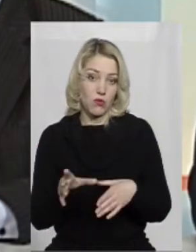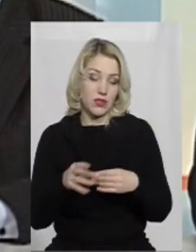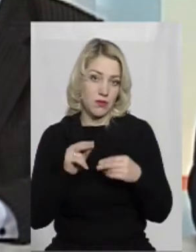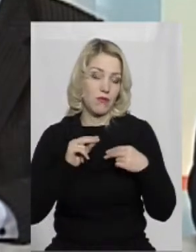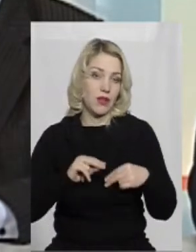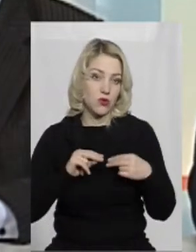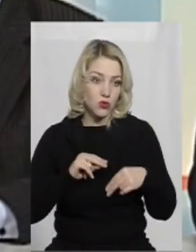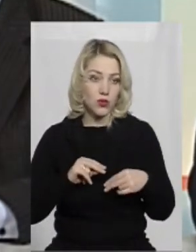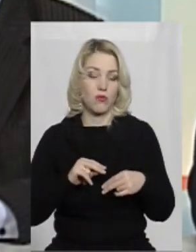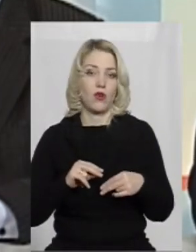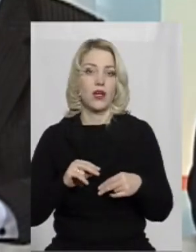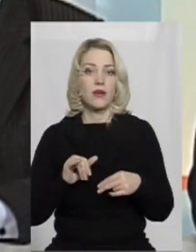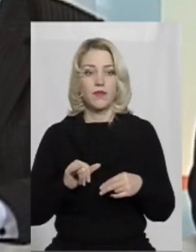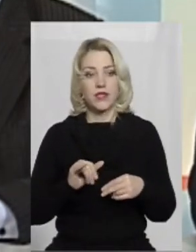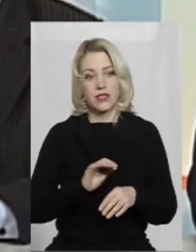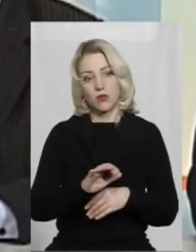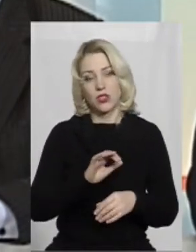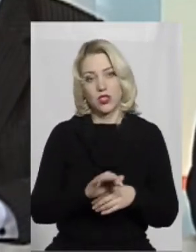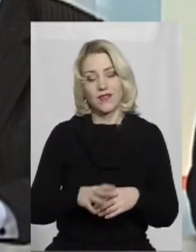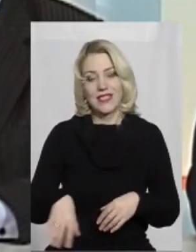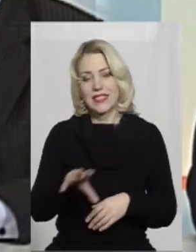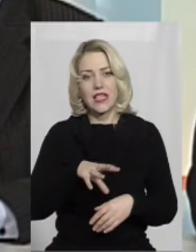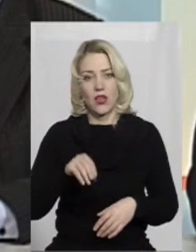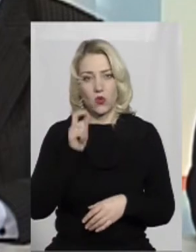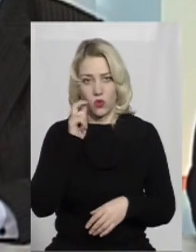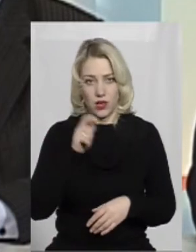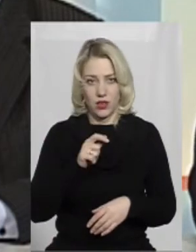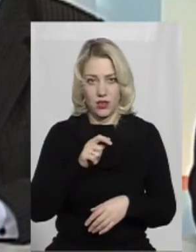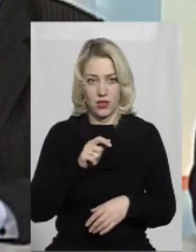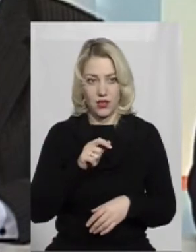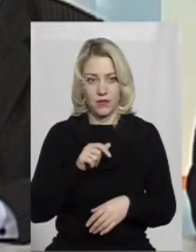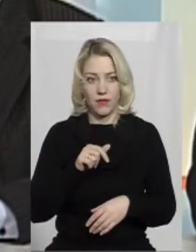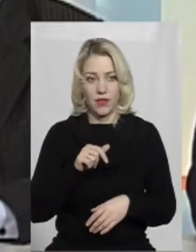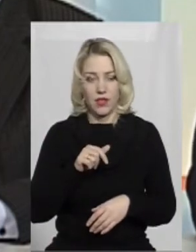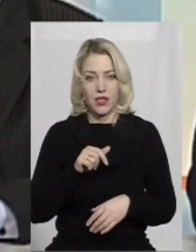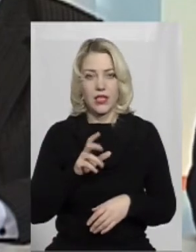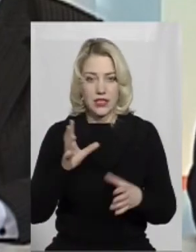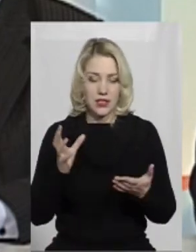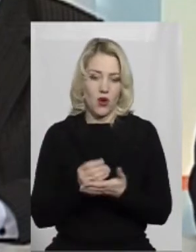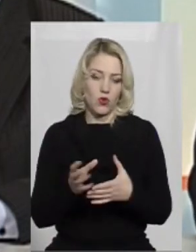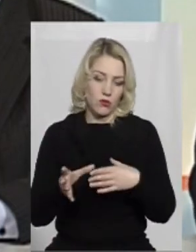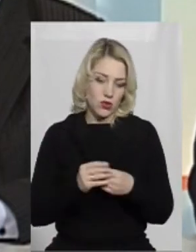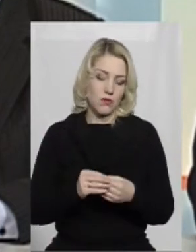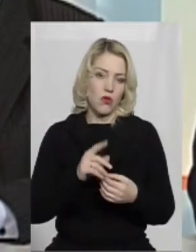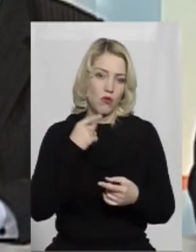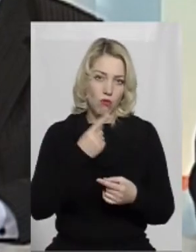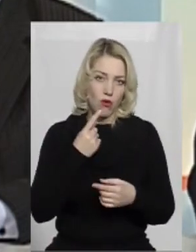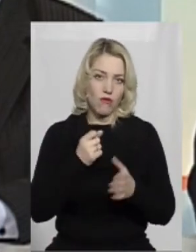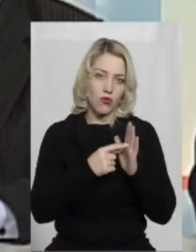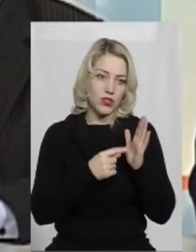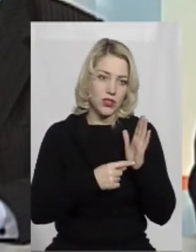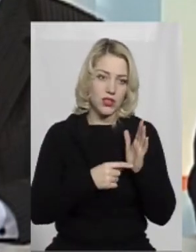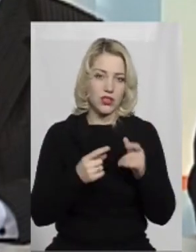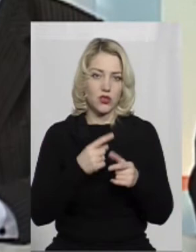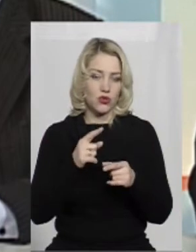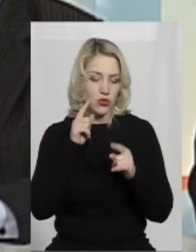співпрацюємо з постачальниками з усієї України і знаходимо з ними спільну мову ділити, що